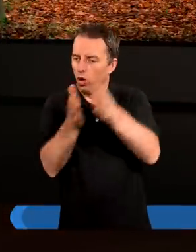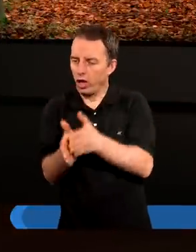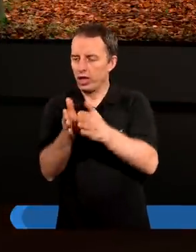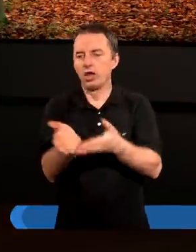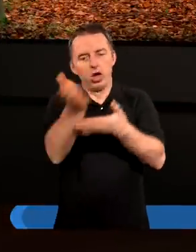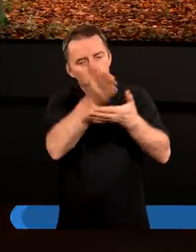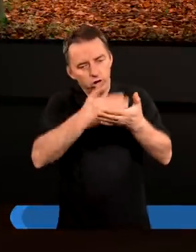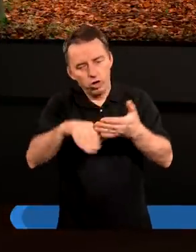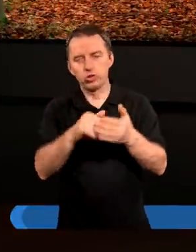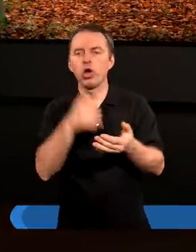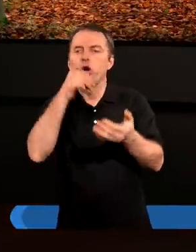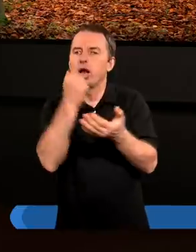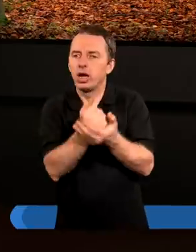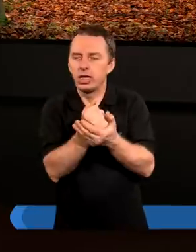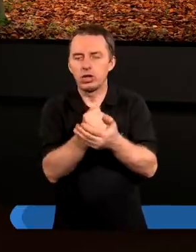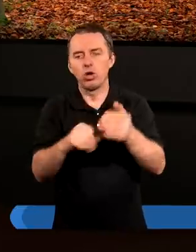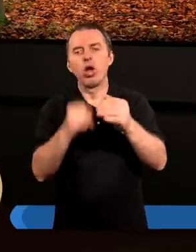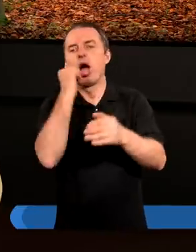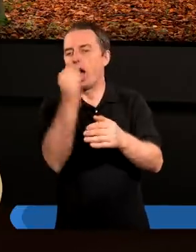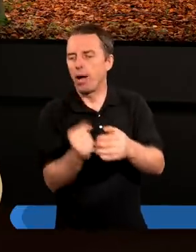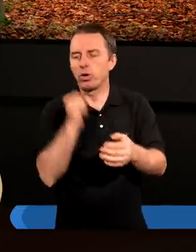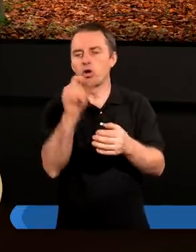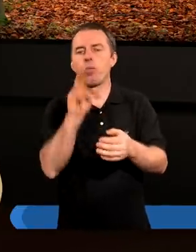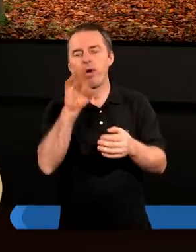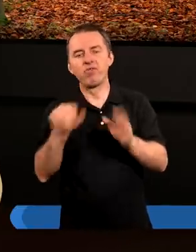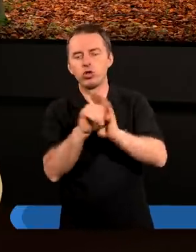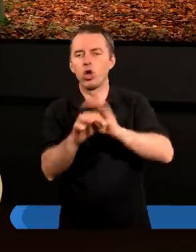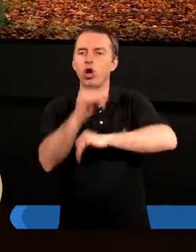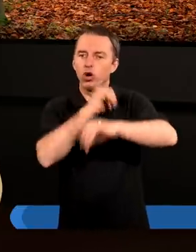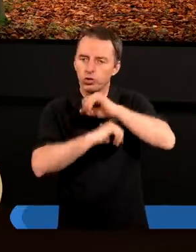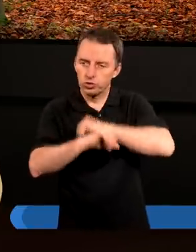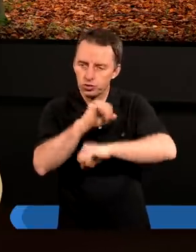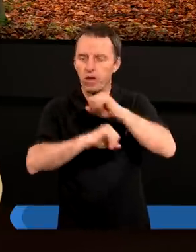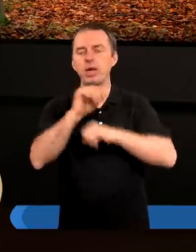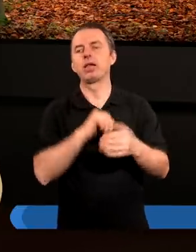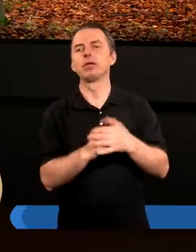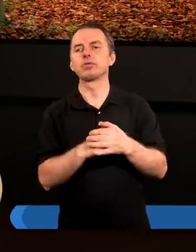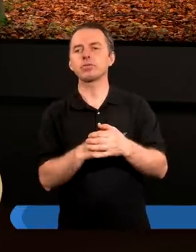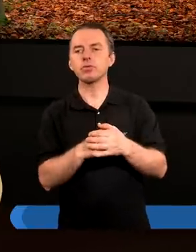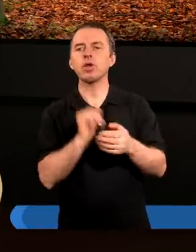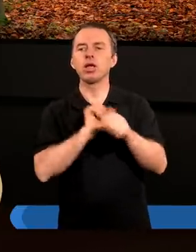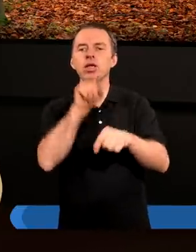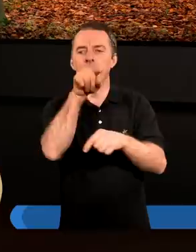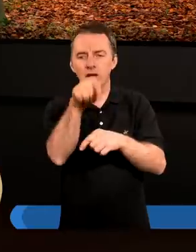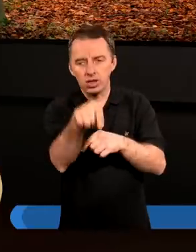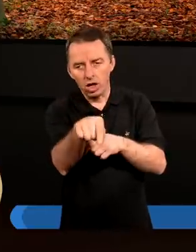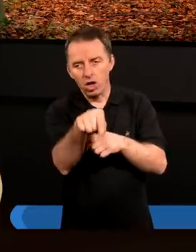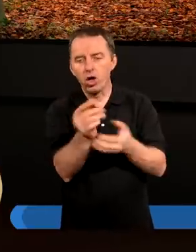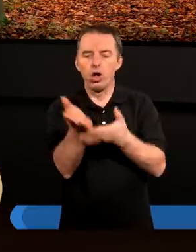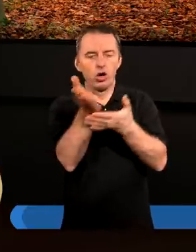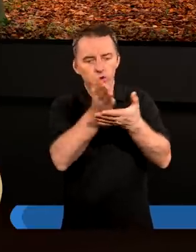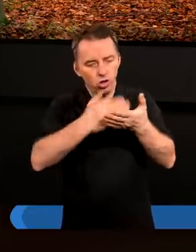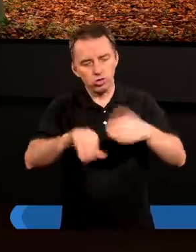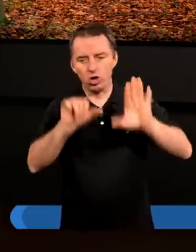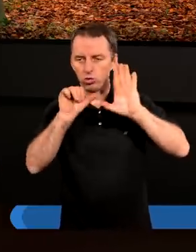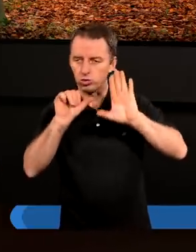rozdział z listu apostoła Pawła do Rzymian. Jest to rozdział